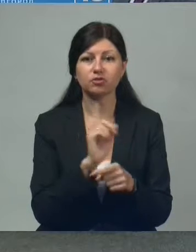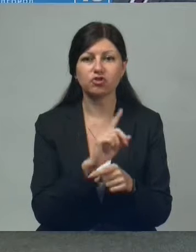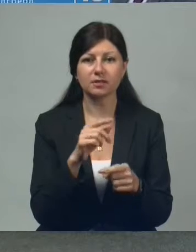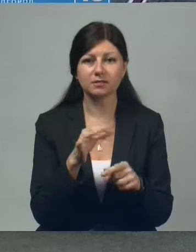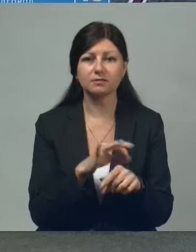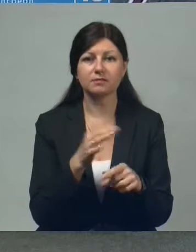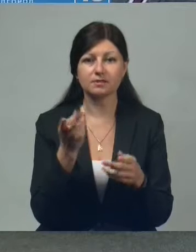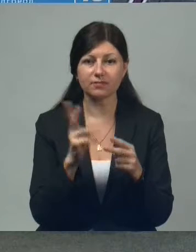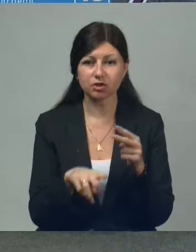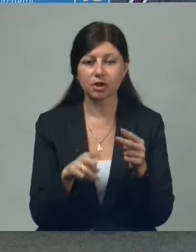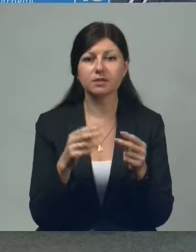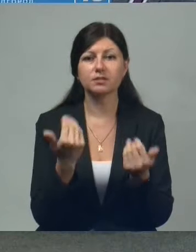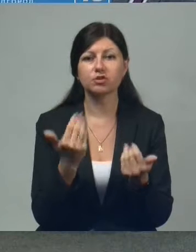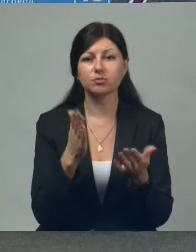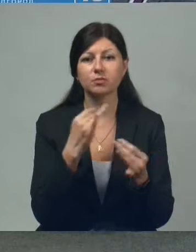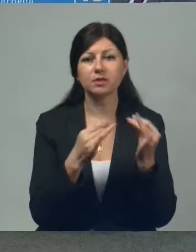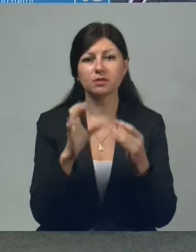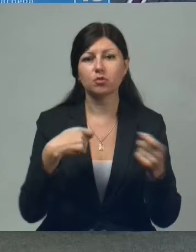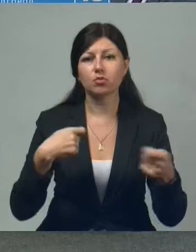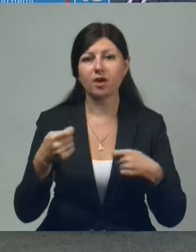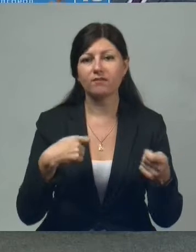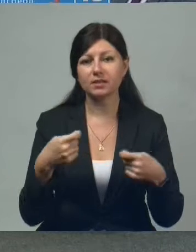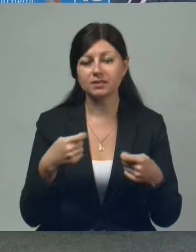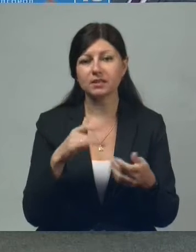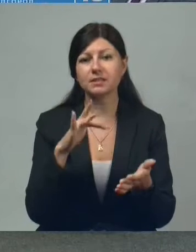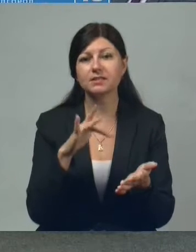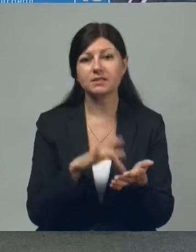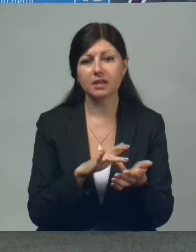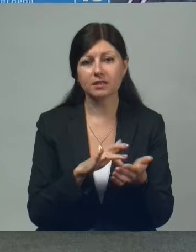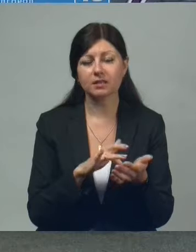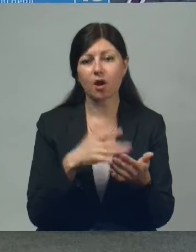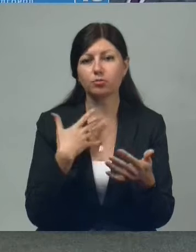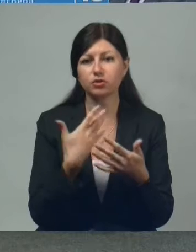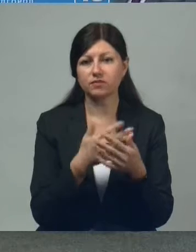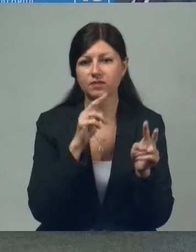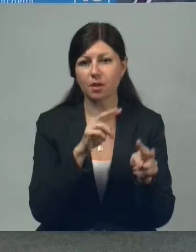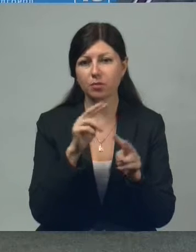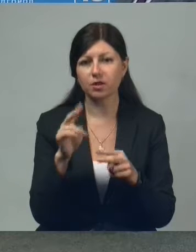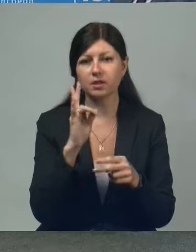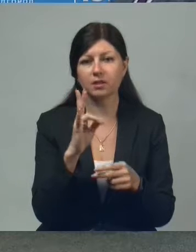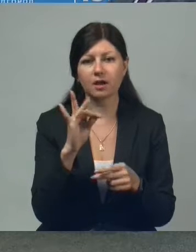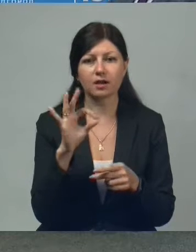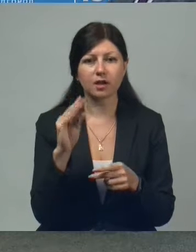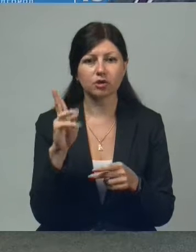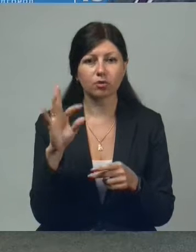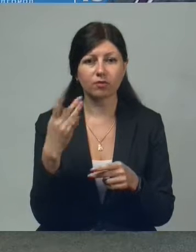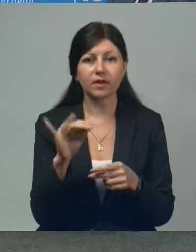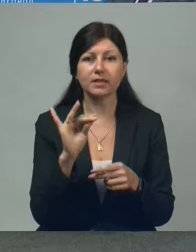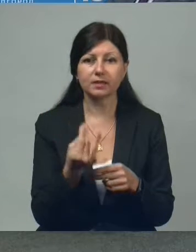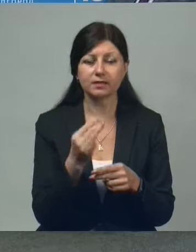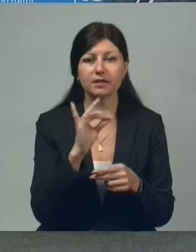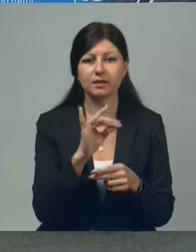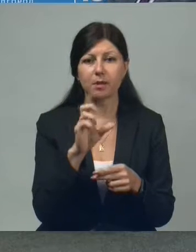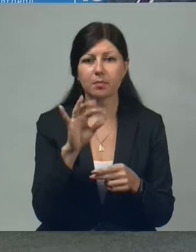марафона. И сейчас мы будем говорить с руководителем Центра общественного наблюдения Надеждой Рожковой, а также с нами в студии Ирина Борисова,